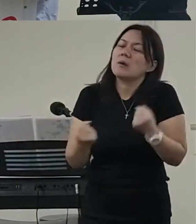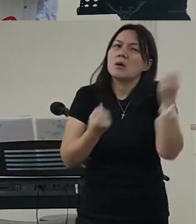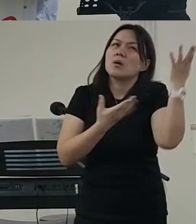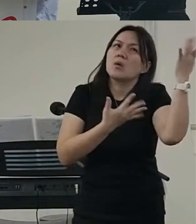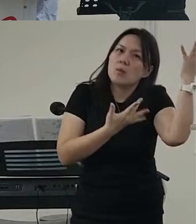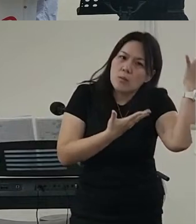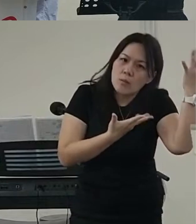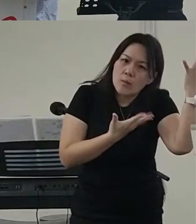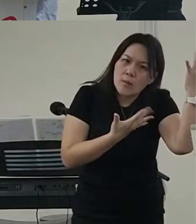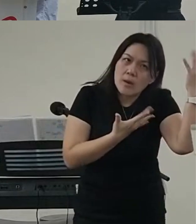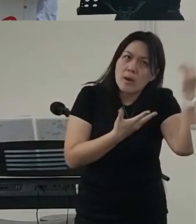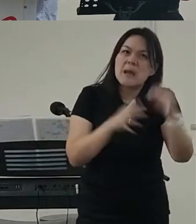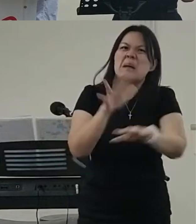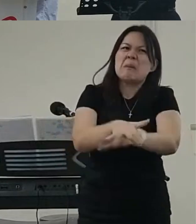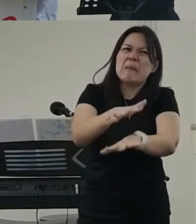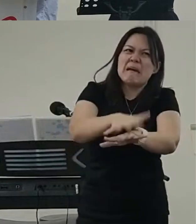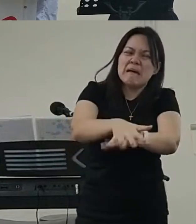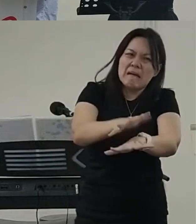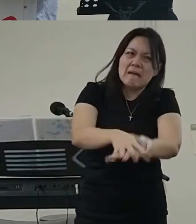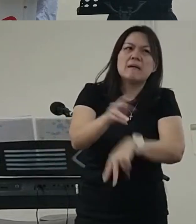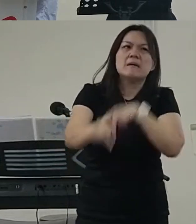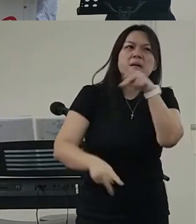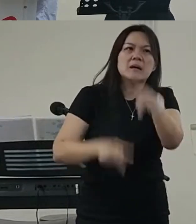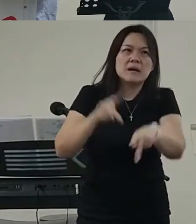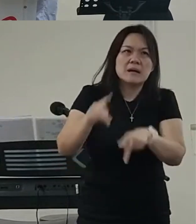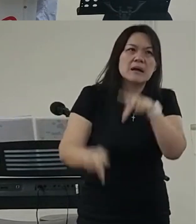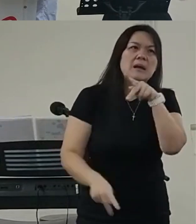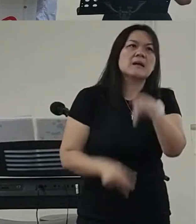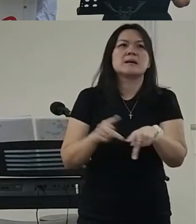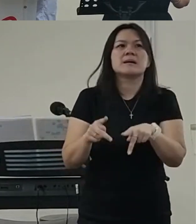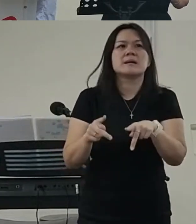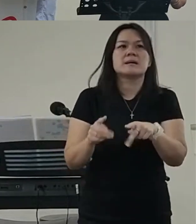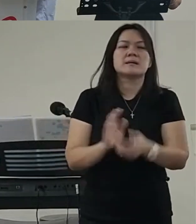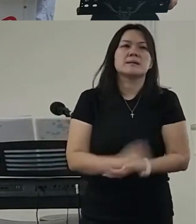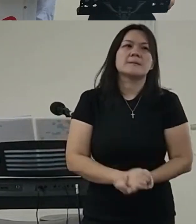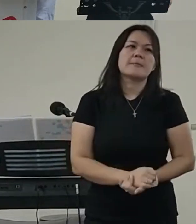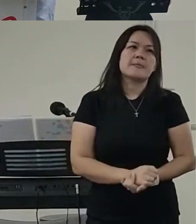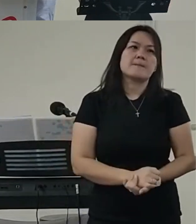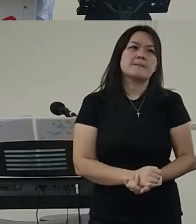那个位置呢 是很长的所以就 啊 忘了他吧我们就去到另外一间店